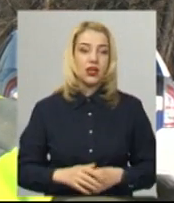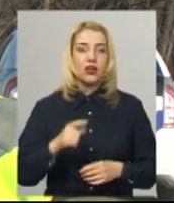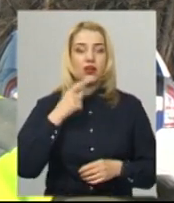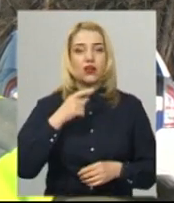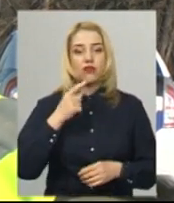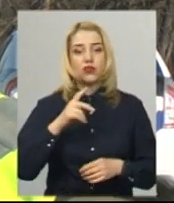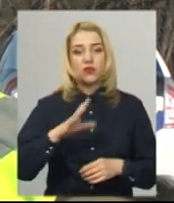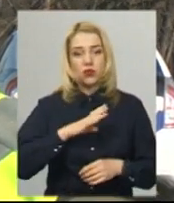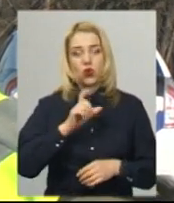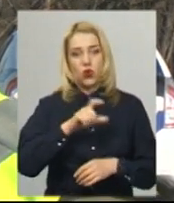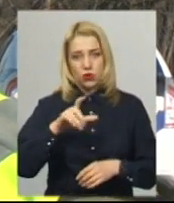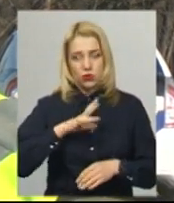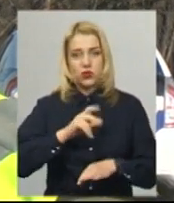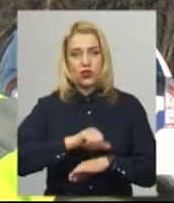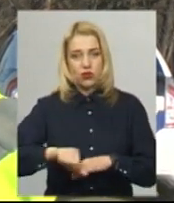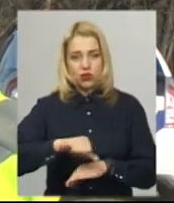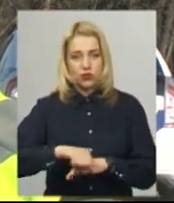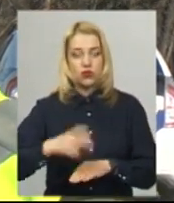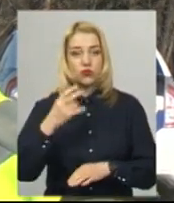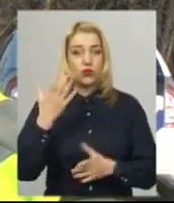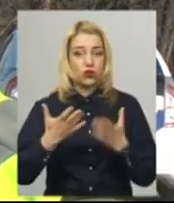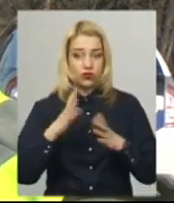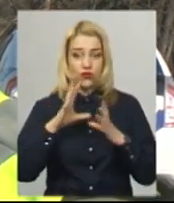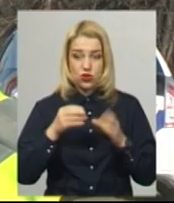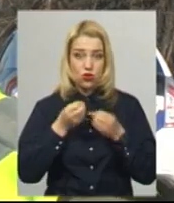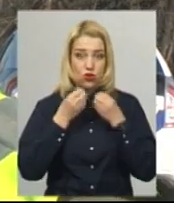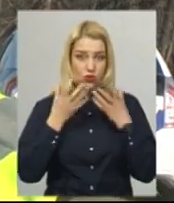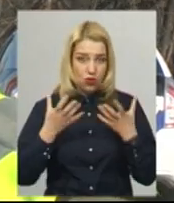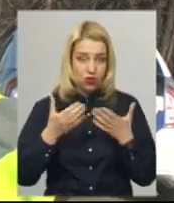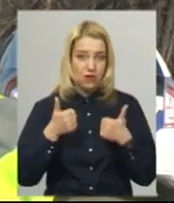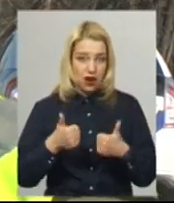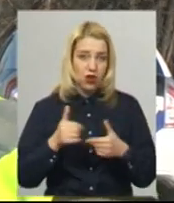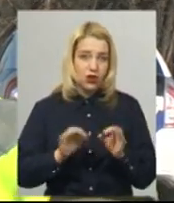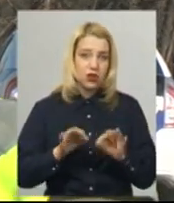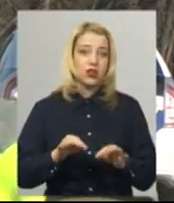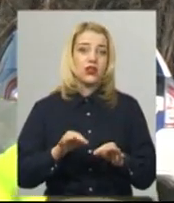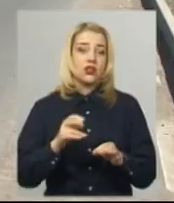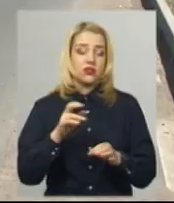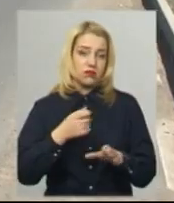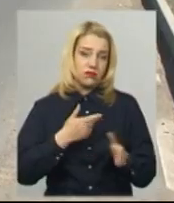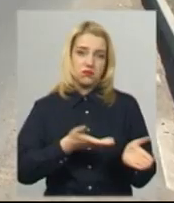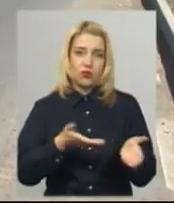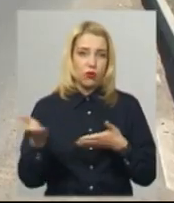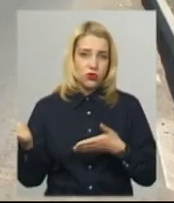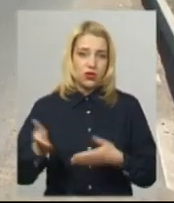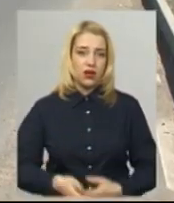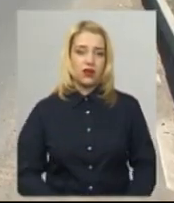за кордоном, але якщо все нормально, ми їх пропускаємо.